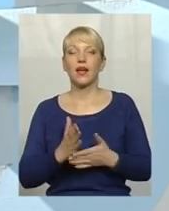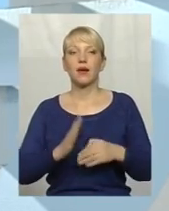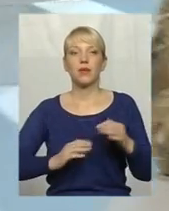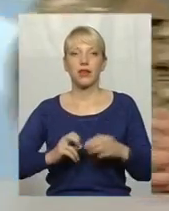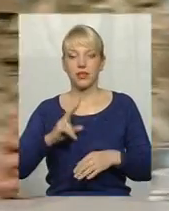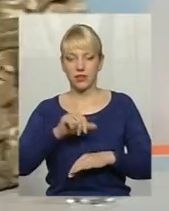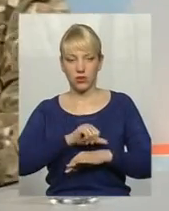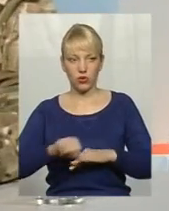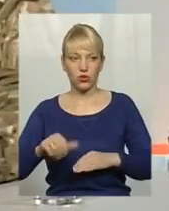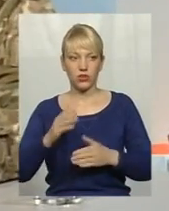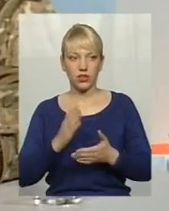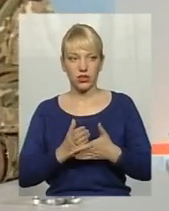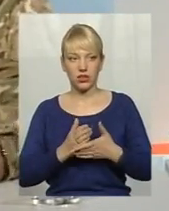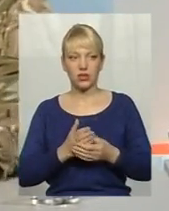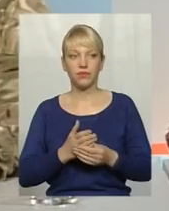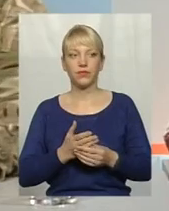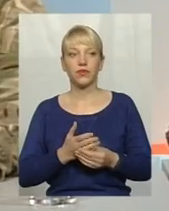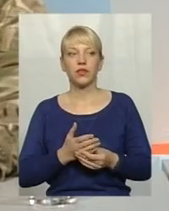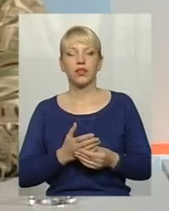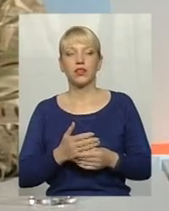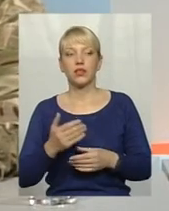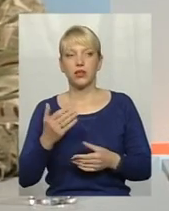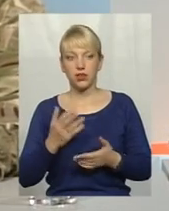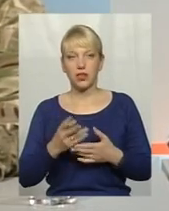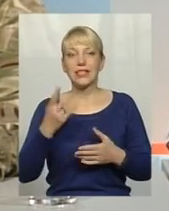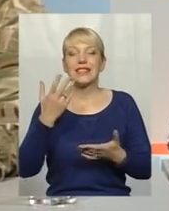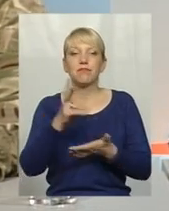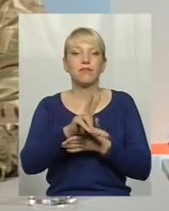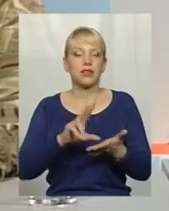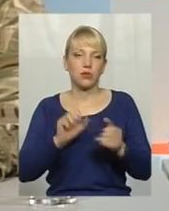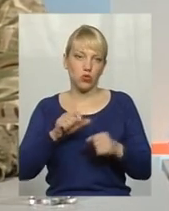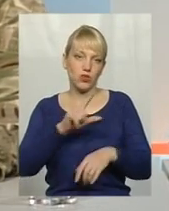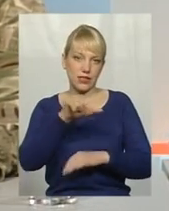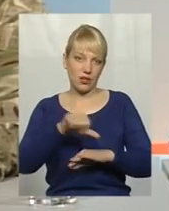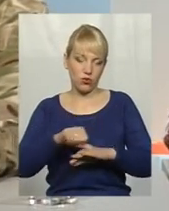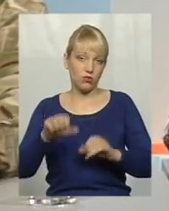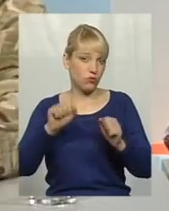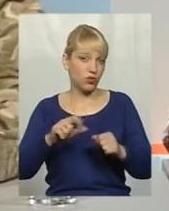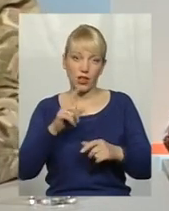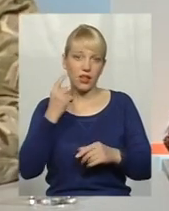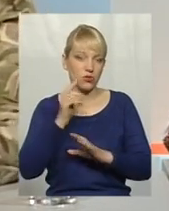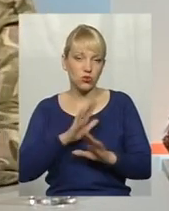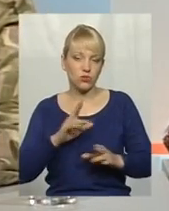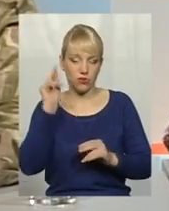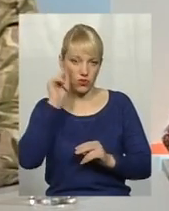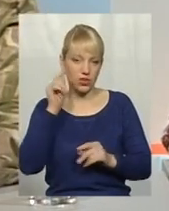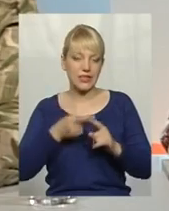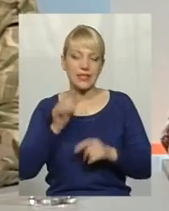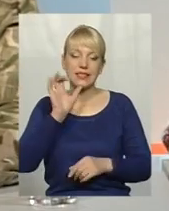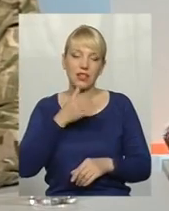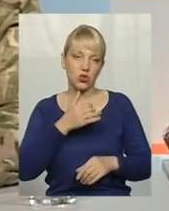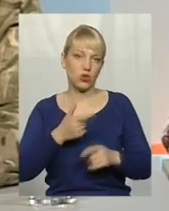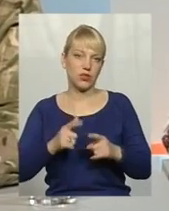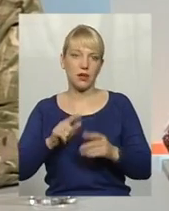закордонна, є вже, звідки вчитися. І треба не соромитися вчитися, бо це дуже серйозні питання. нас